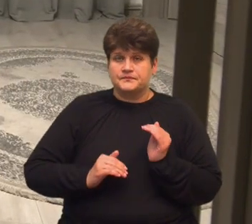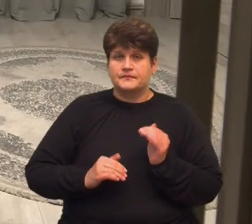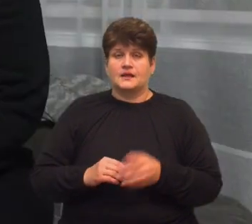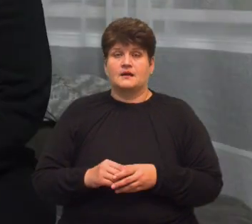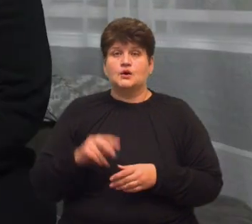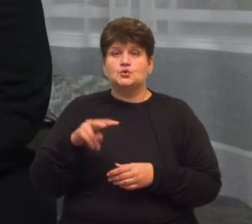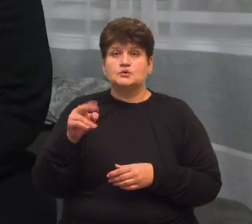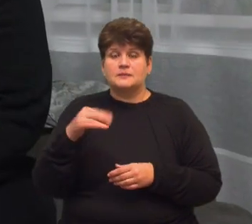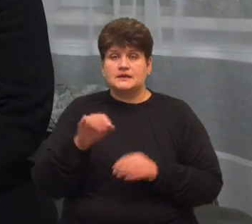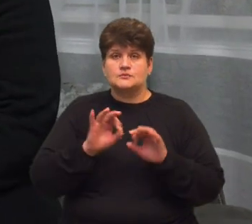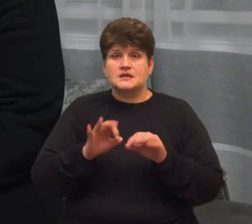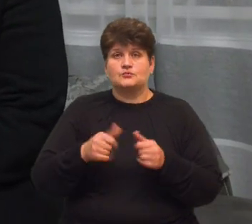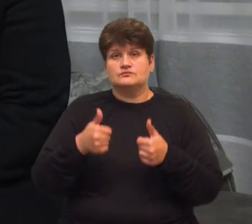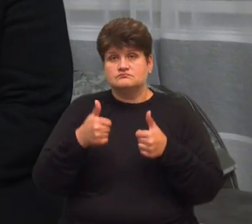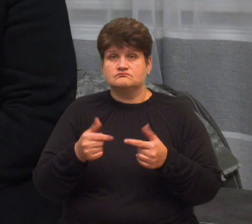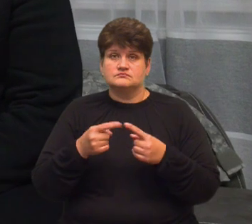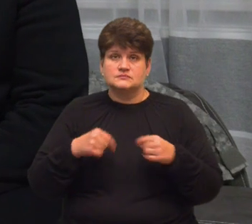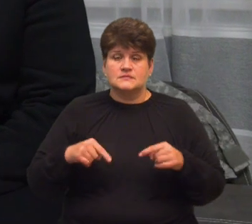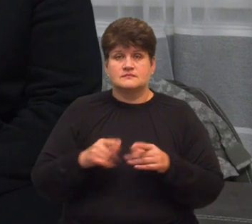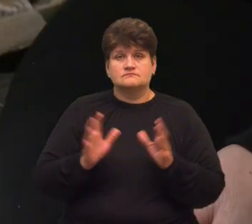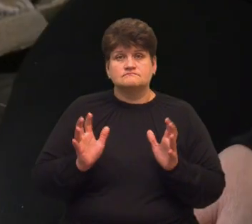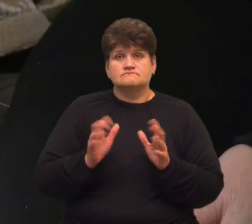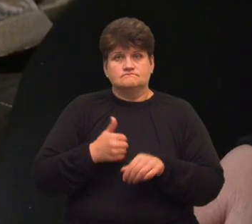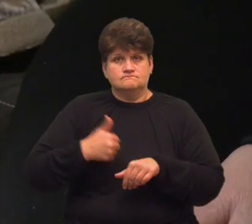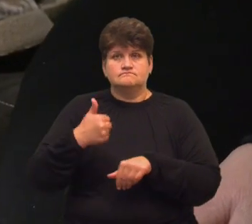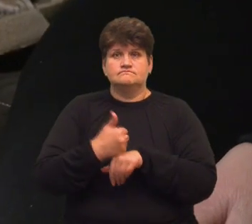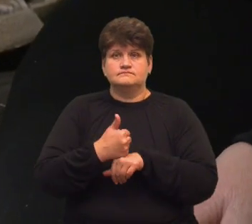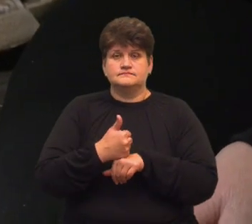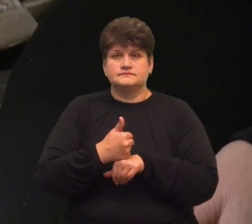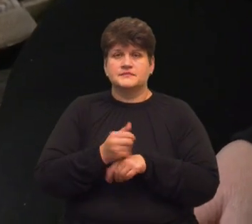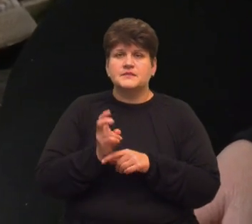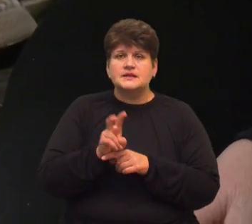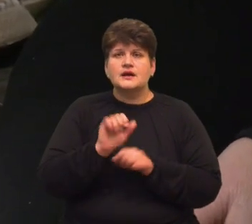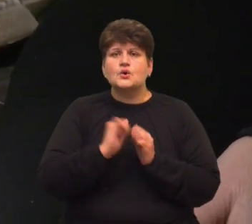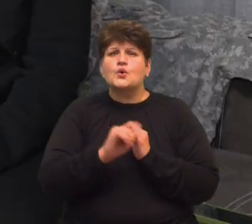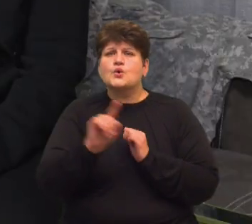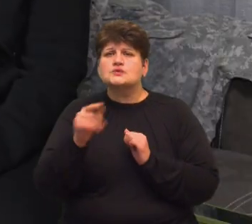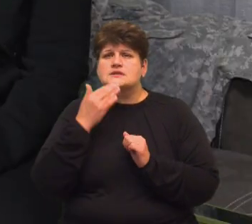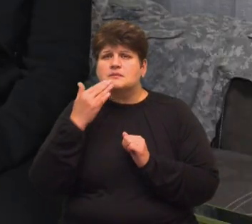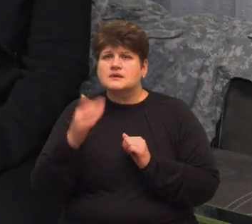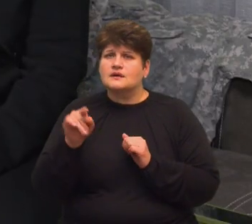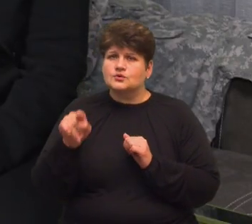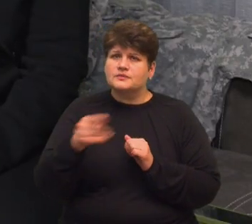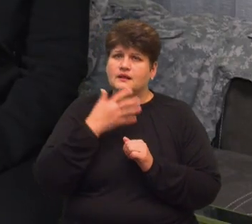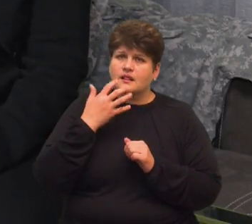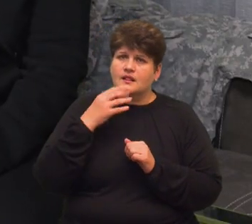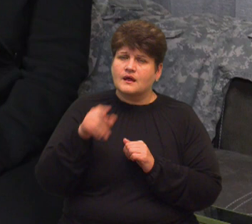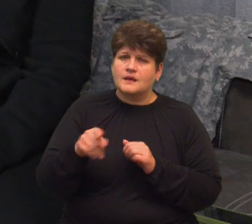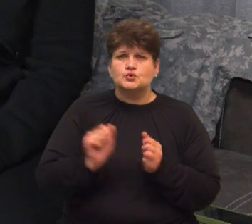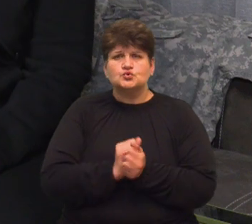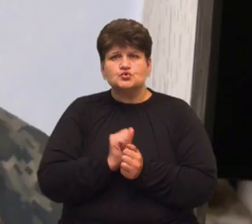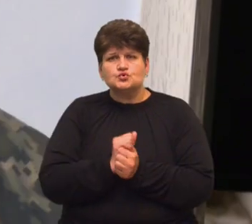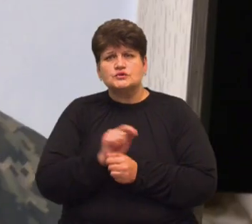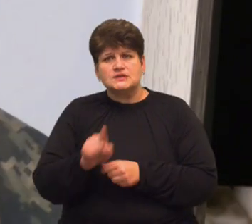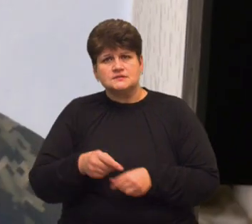розповідає, Сергій був гарним організатором і дбайливим лідером. Він підійде, він кожного запитає, чи тобі тепло, сухо, чи ти